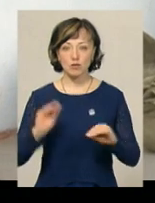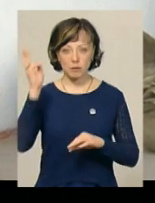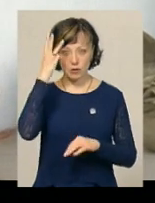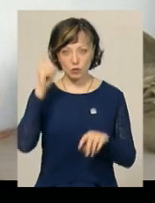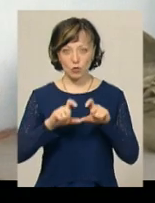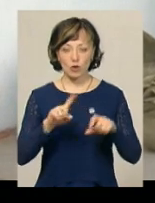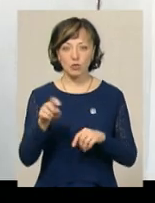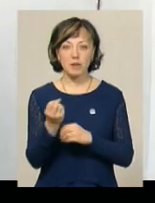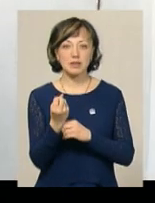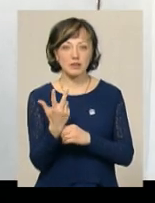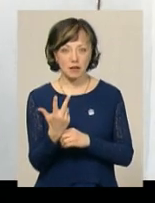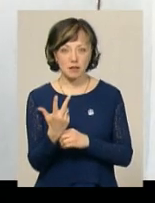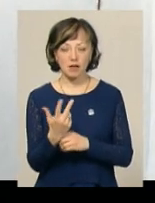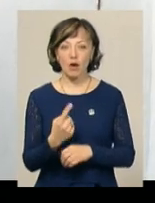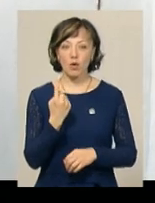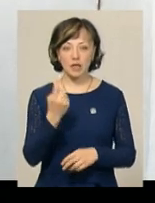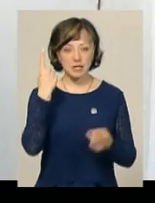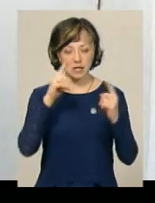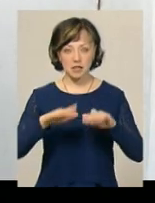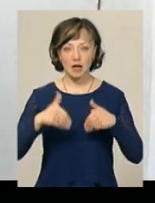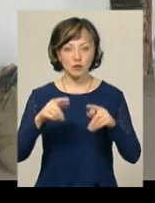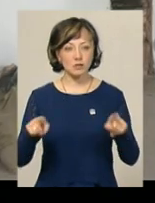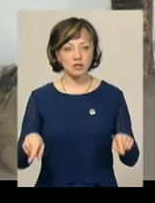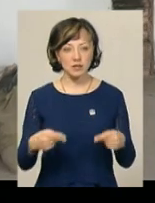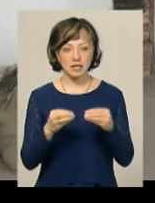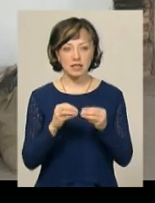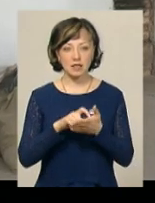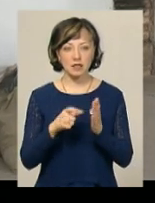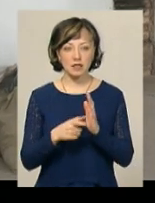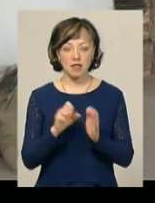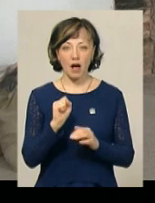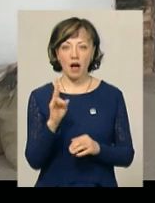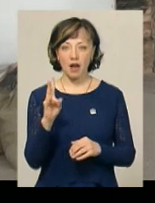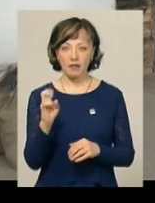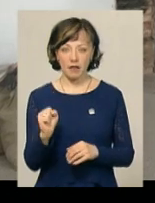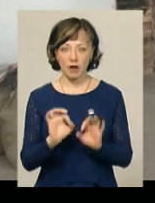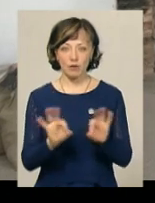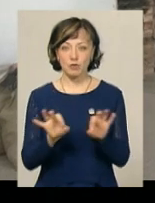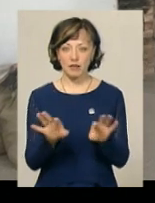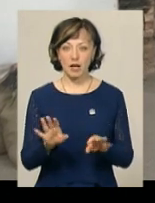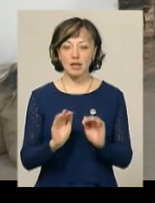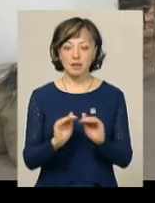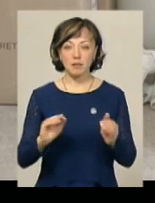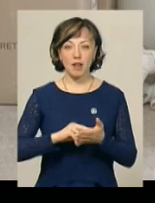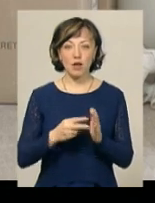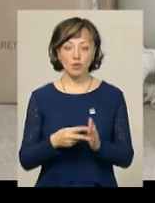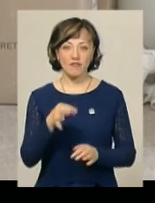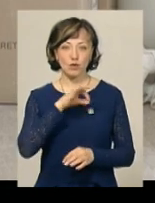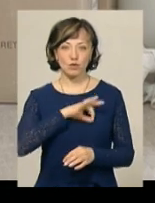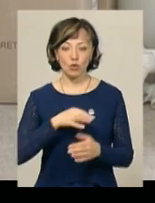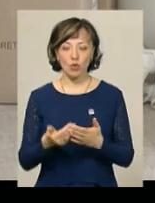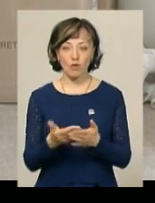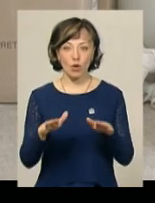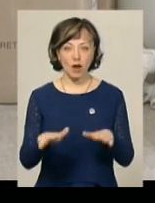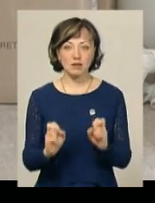Хмельницькій школі номер 13. Одна з ініціаторок його створення – десятикласниця Анна Датюк, розповідає, учні планують використовувати нову